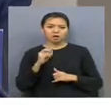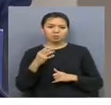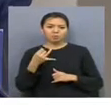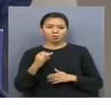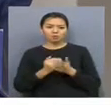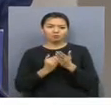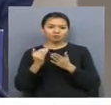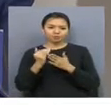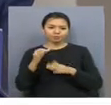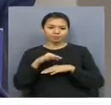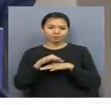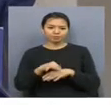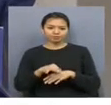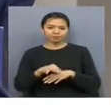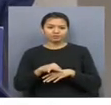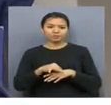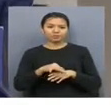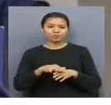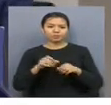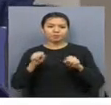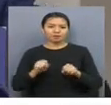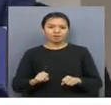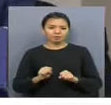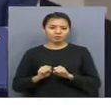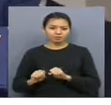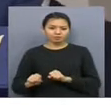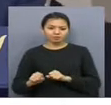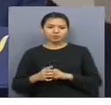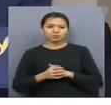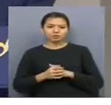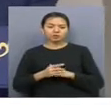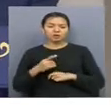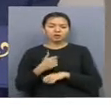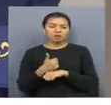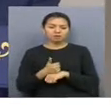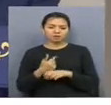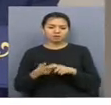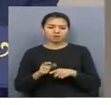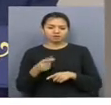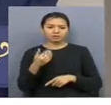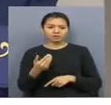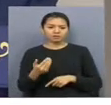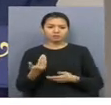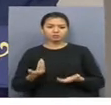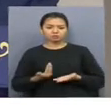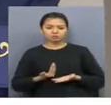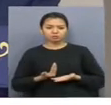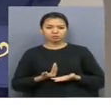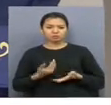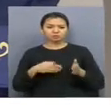беделін арттыруға, правасын қорғауға ең егізгісі олардың турмысын